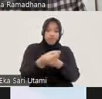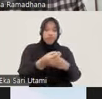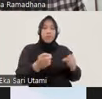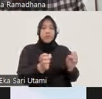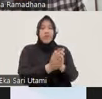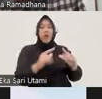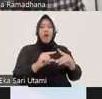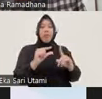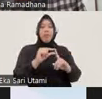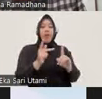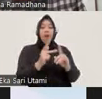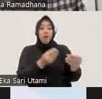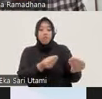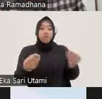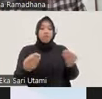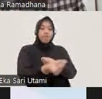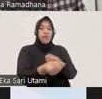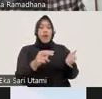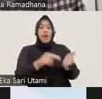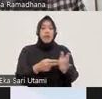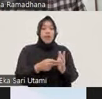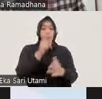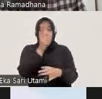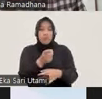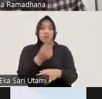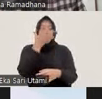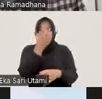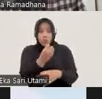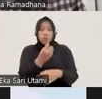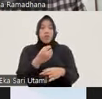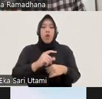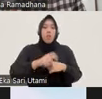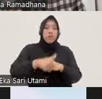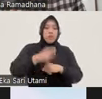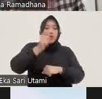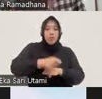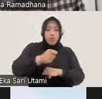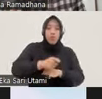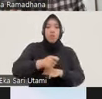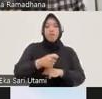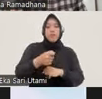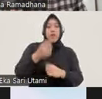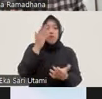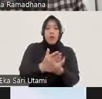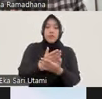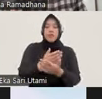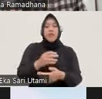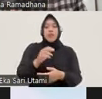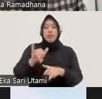Harus benar-benar diperketat tindak pidana seperti apa, mekanismenya bagaimana, itu yang menjadi